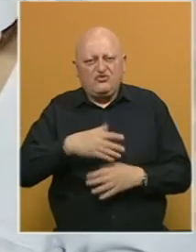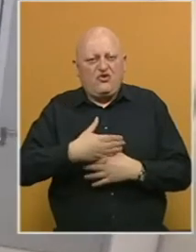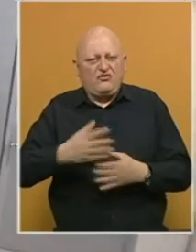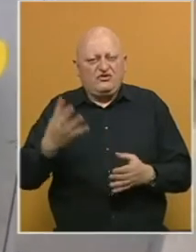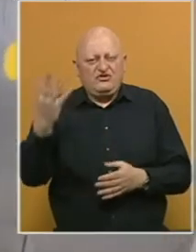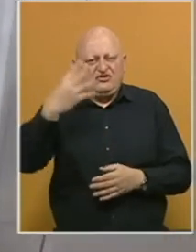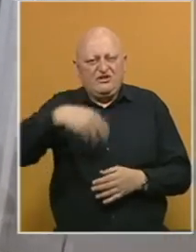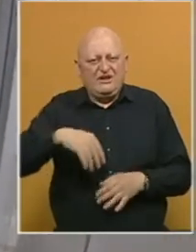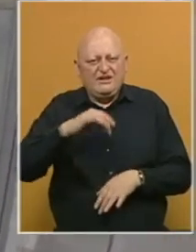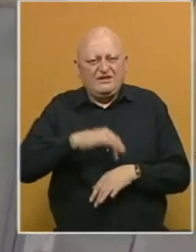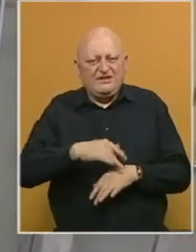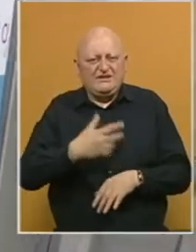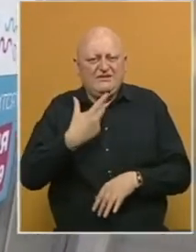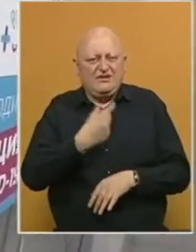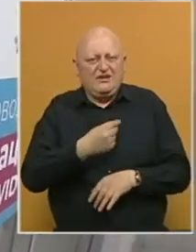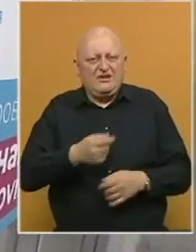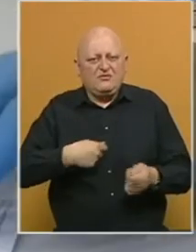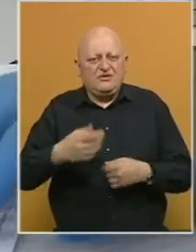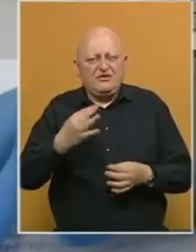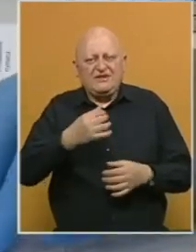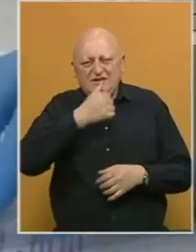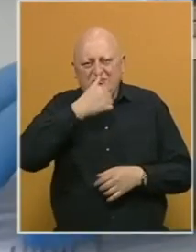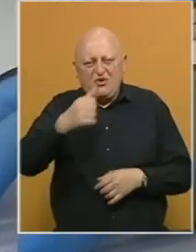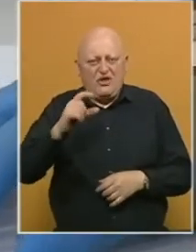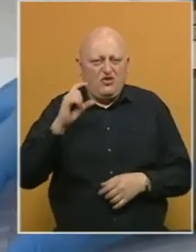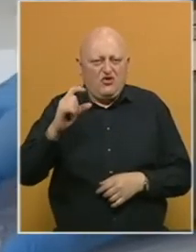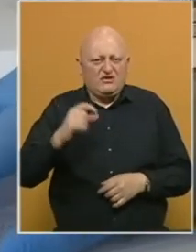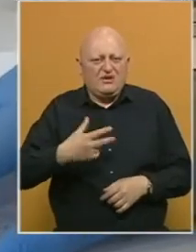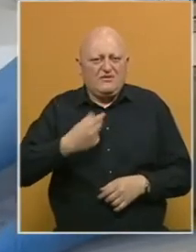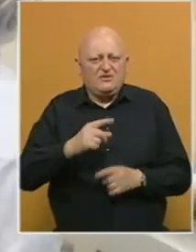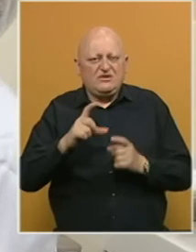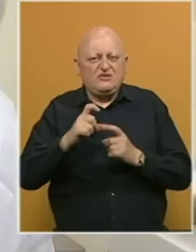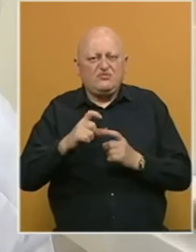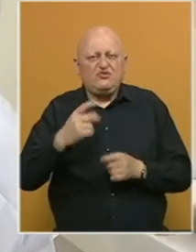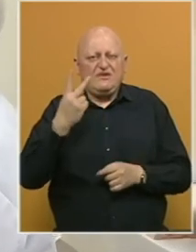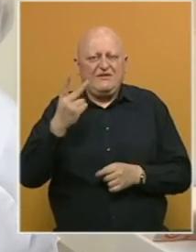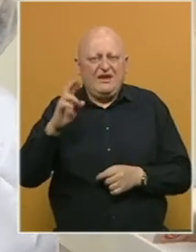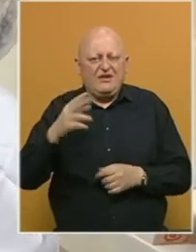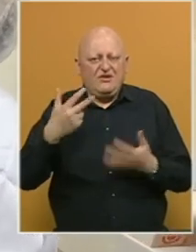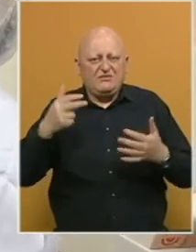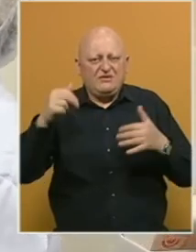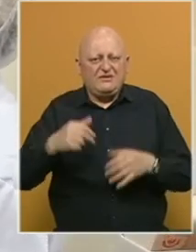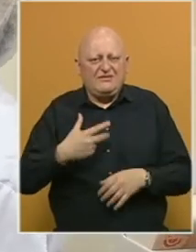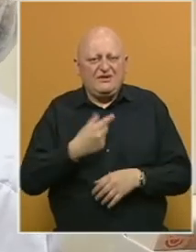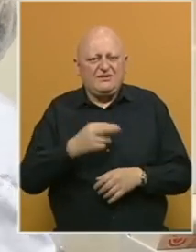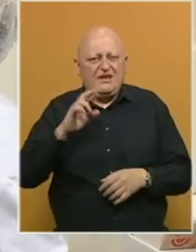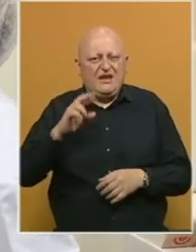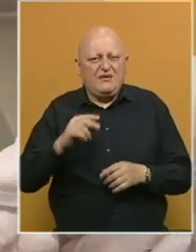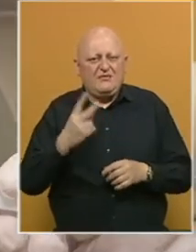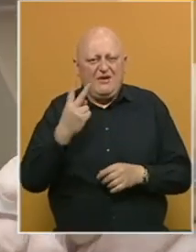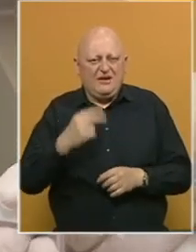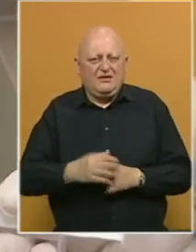otvoreno 4.000 centara za vakcinisanje i proizvedeno 10 miliona doza vakcine Sputnik V i 80.000 vakcine